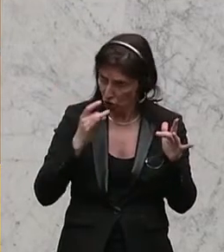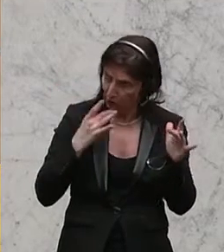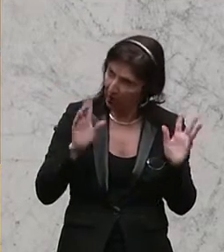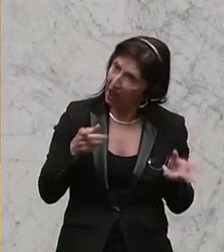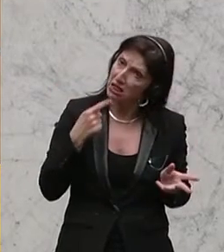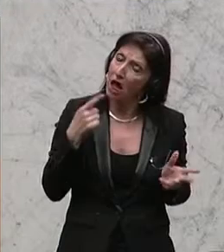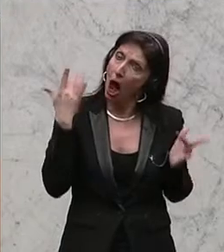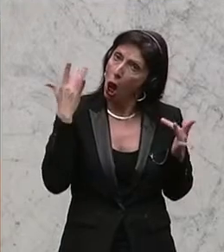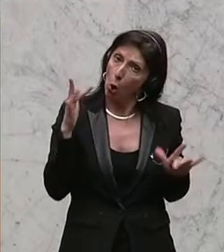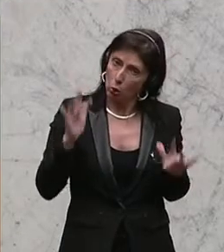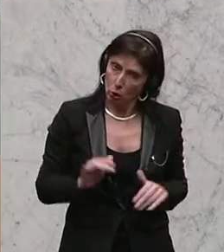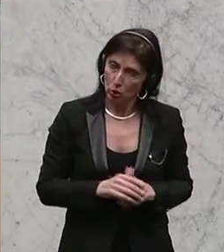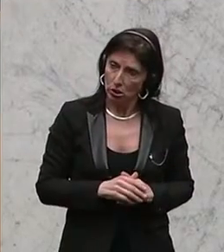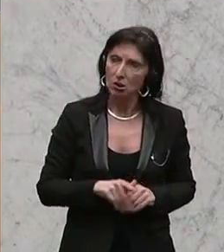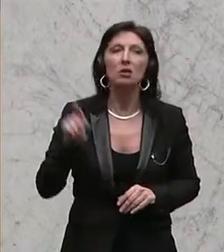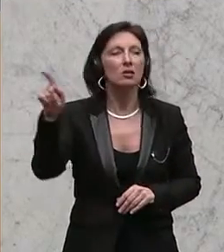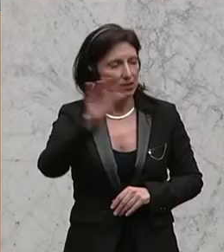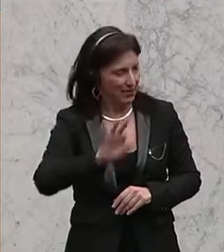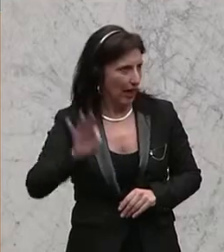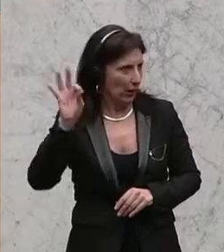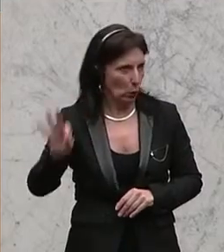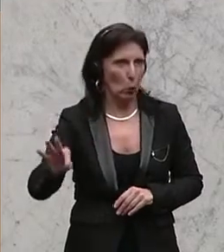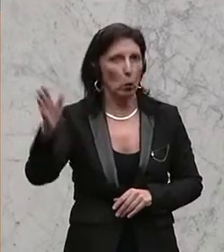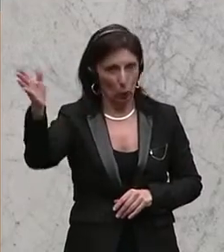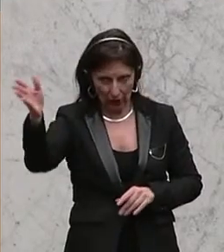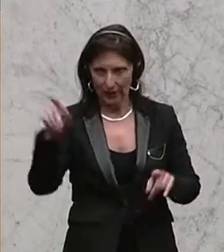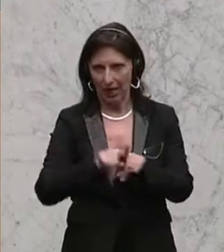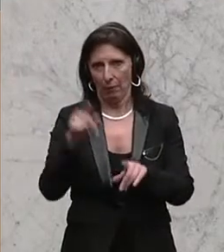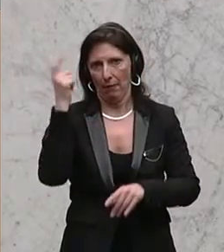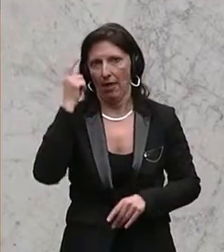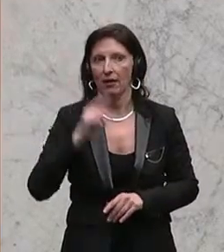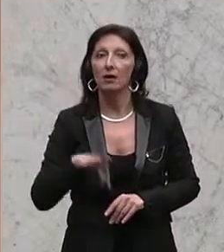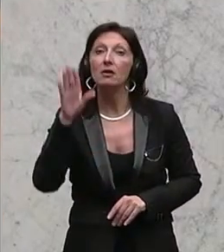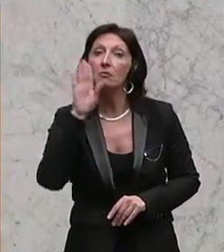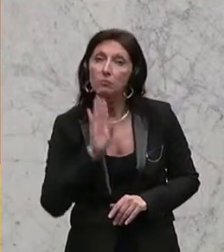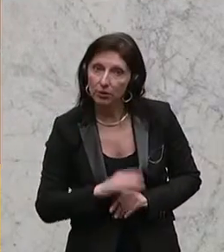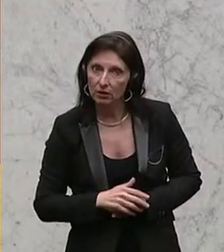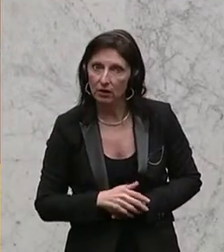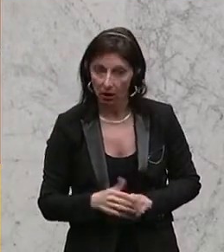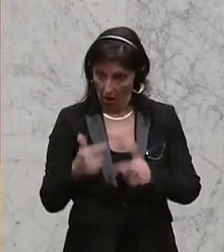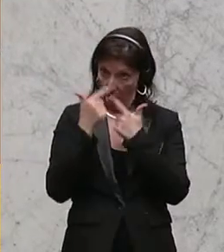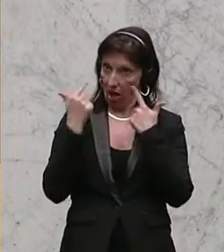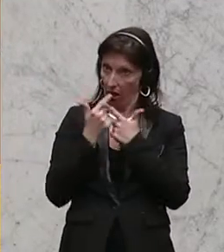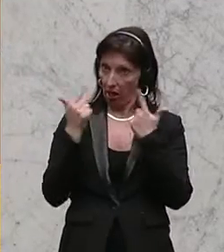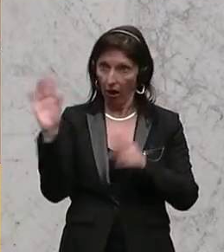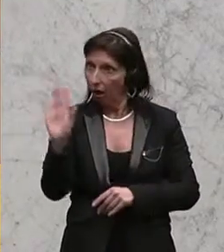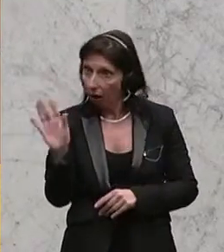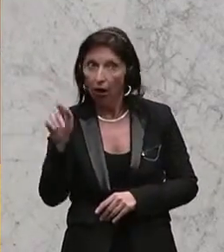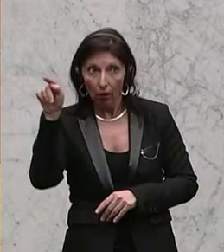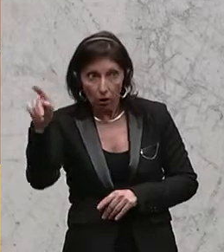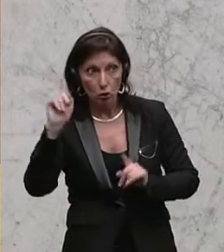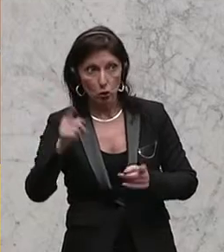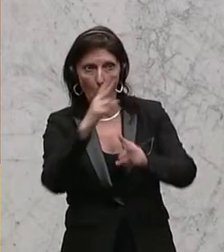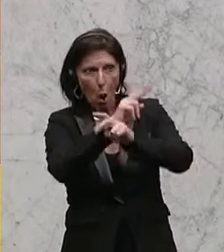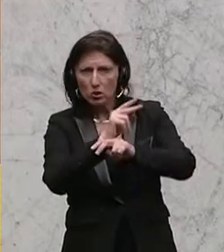Na, gut. Haben wir schon auf unserer Seite? Dann erklären Sie bitte nicht mir, sondern unseren Österreicherinnen